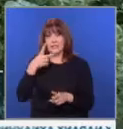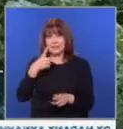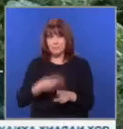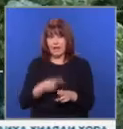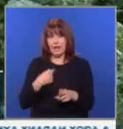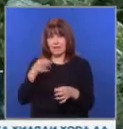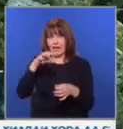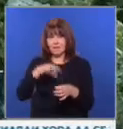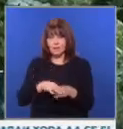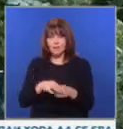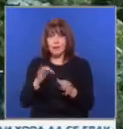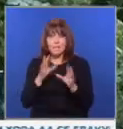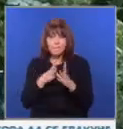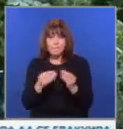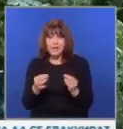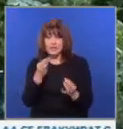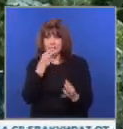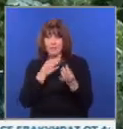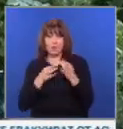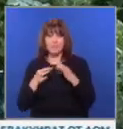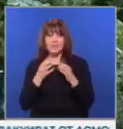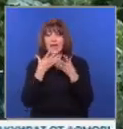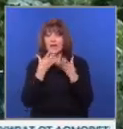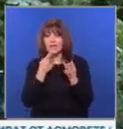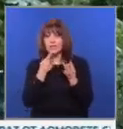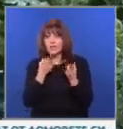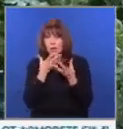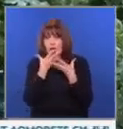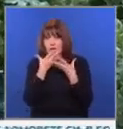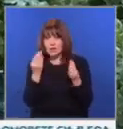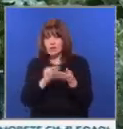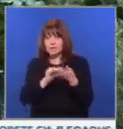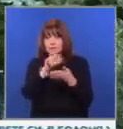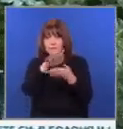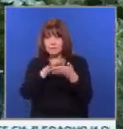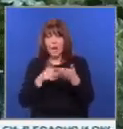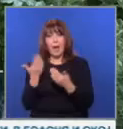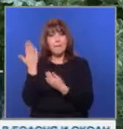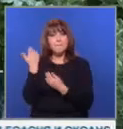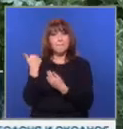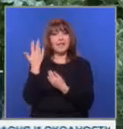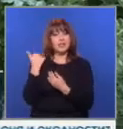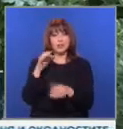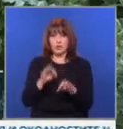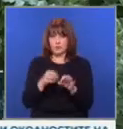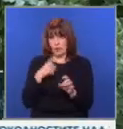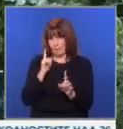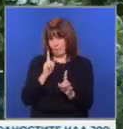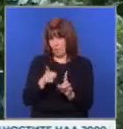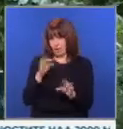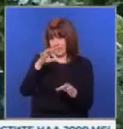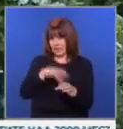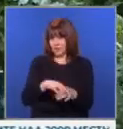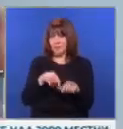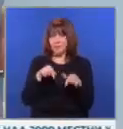гласувам, без да ми бъде обяснена причината, защо липсвам в този списък, защо на предходни избори съм можела да гласувам в тази секция,